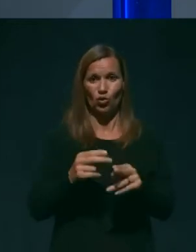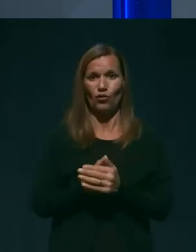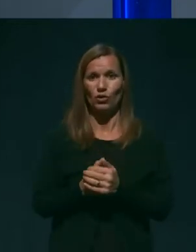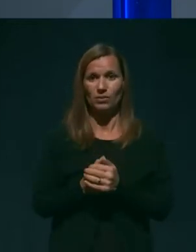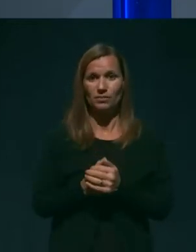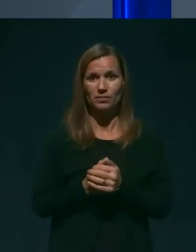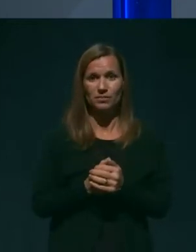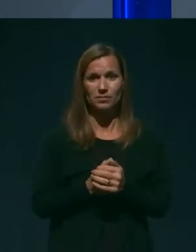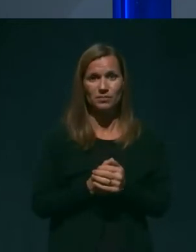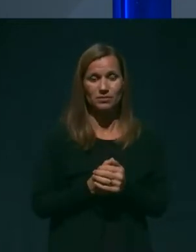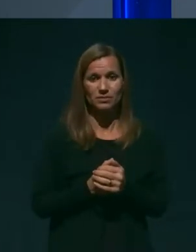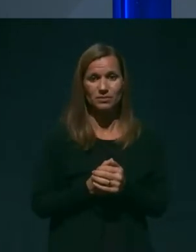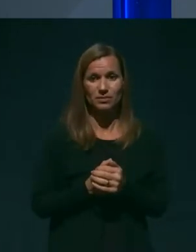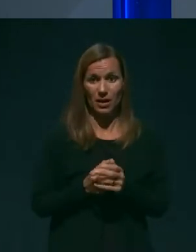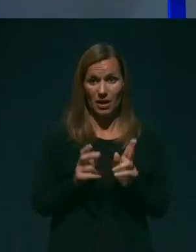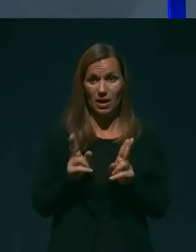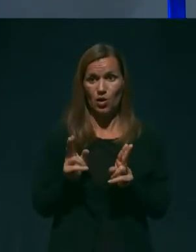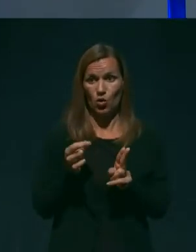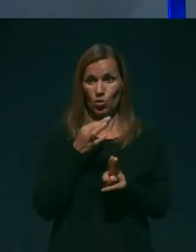Lahko?